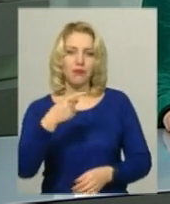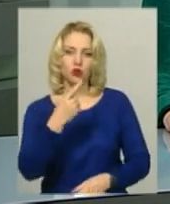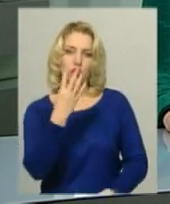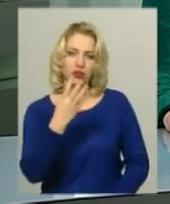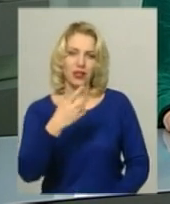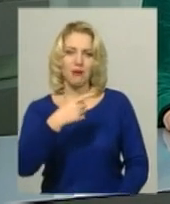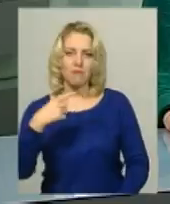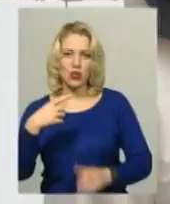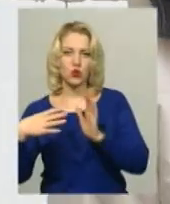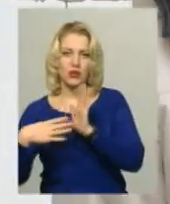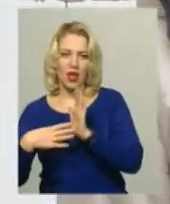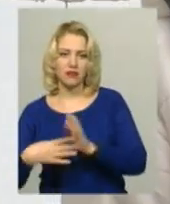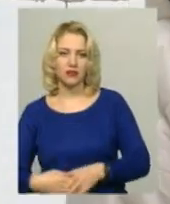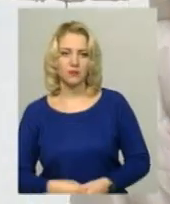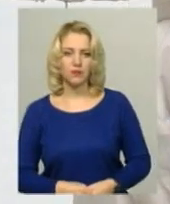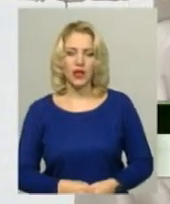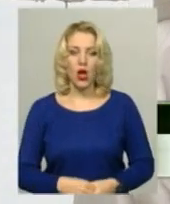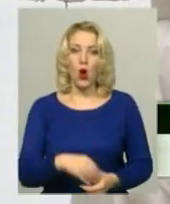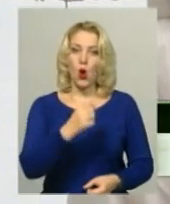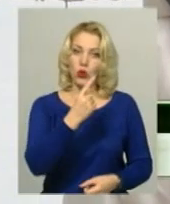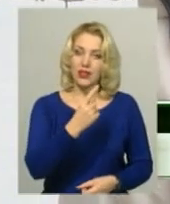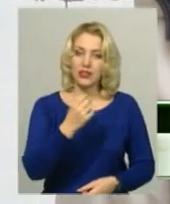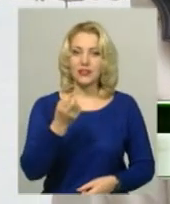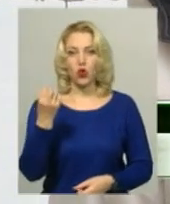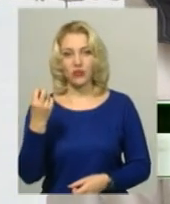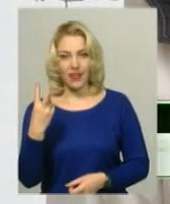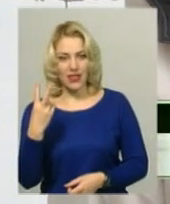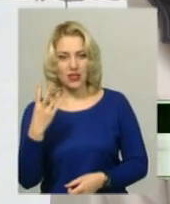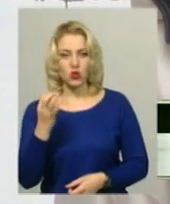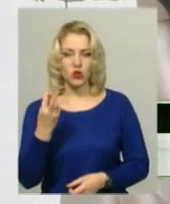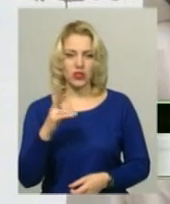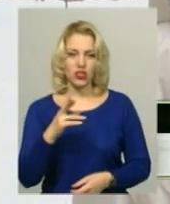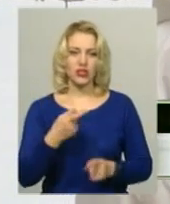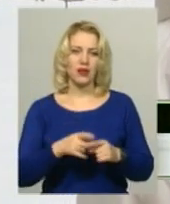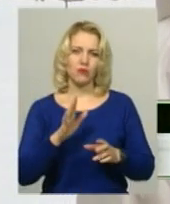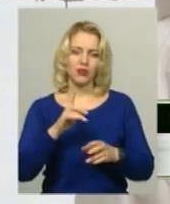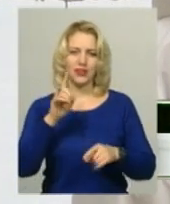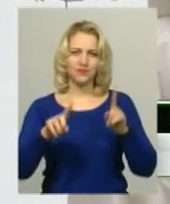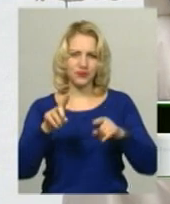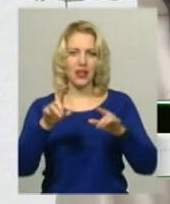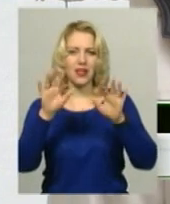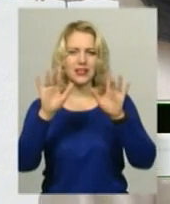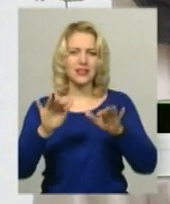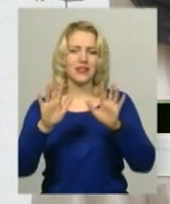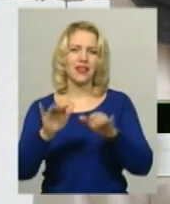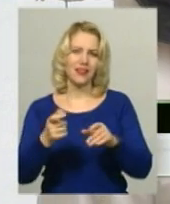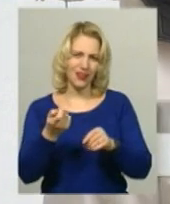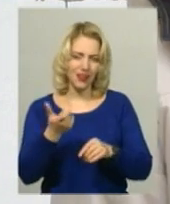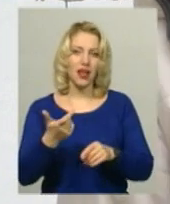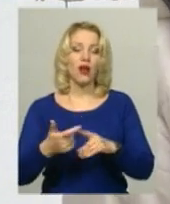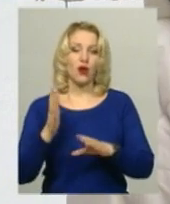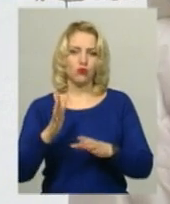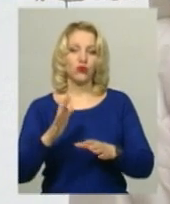морозу. 11-12 часом йтиме невеликий сніг, на дорогах збережеться